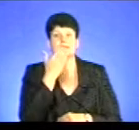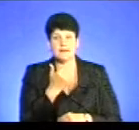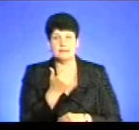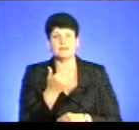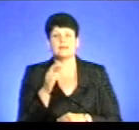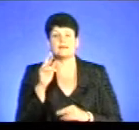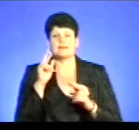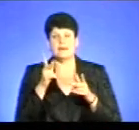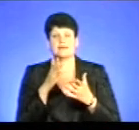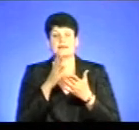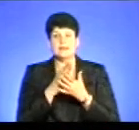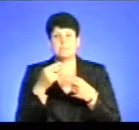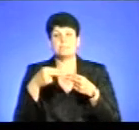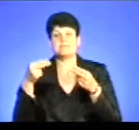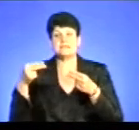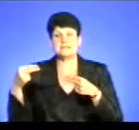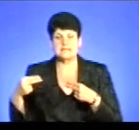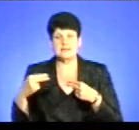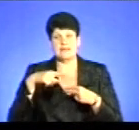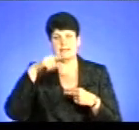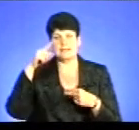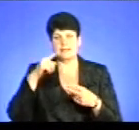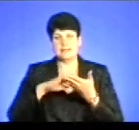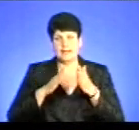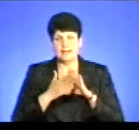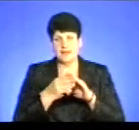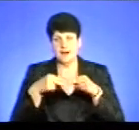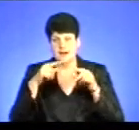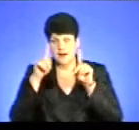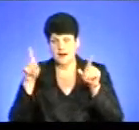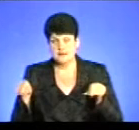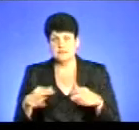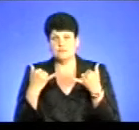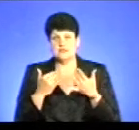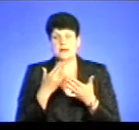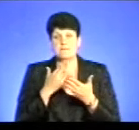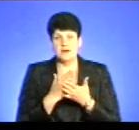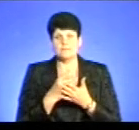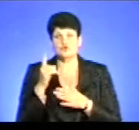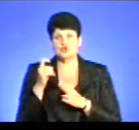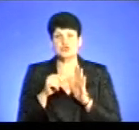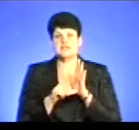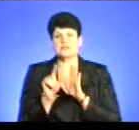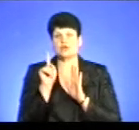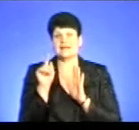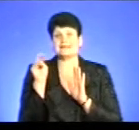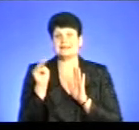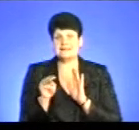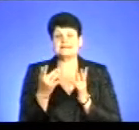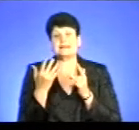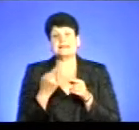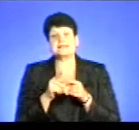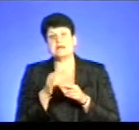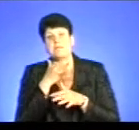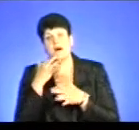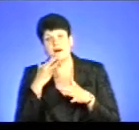як підбувається, зокрема, підписання декларацій. Відомо, що наразі маємо цифру 161 тисяча. Наскільки це багато чи